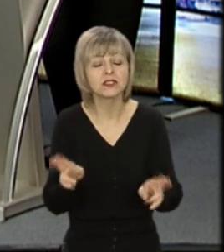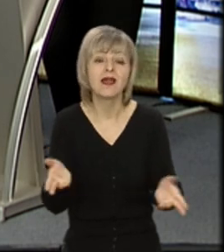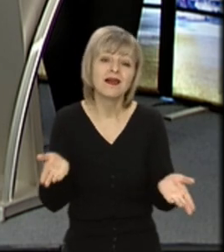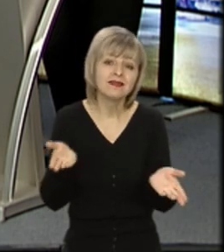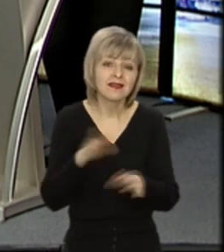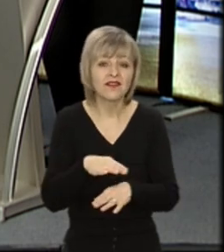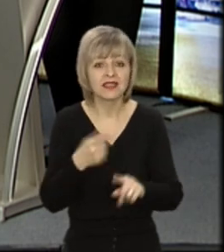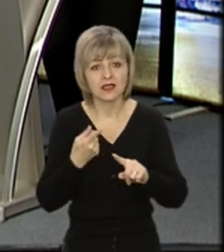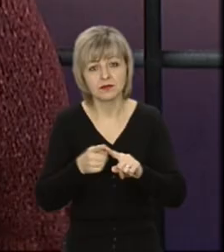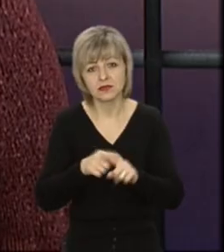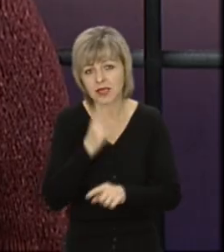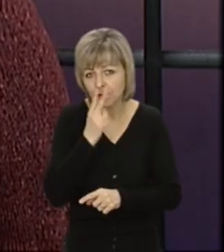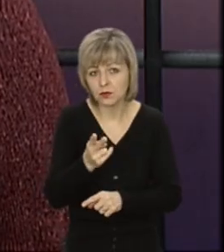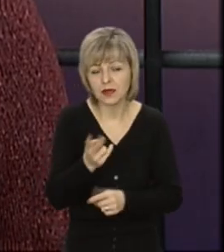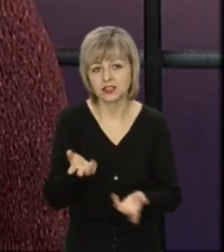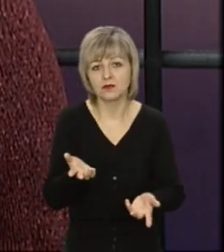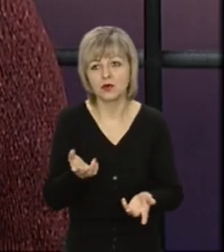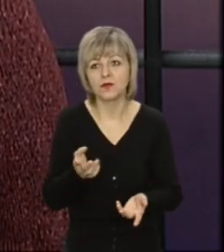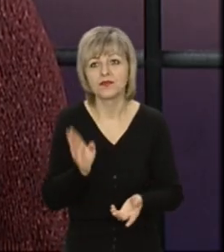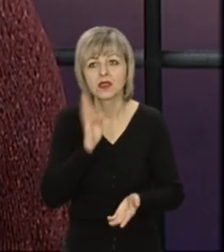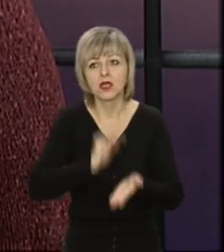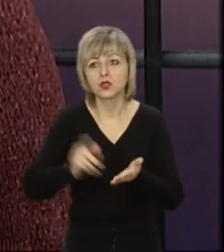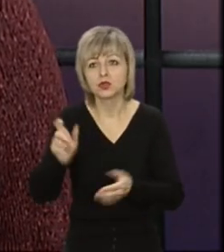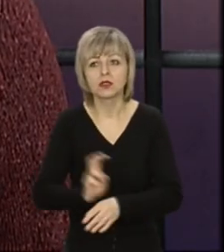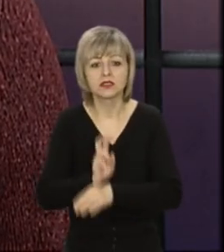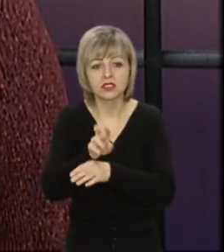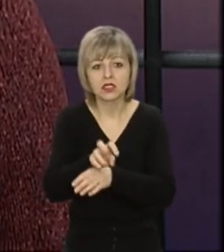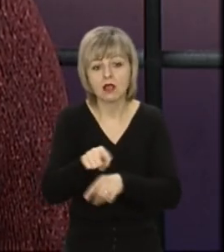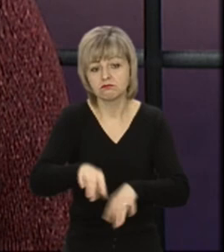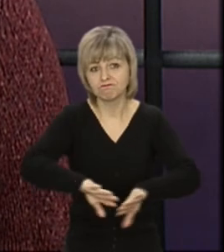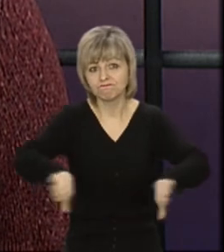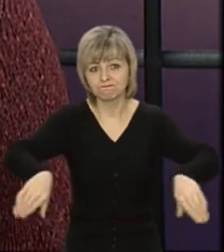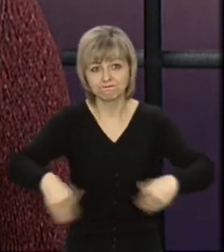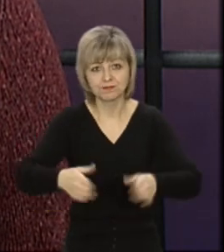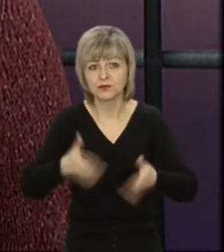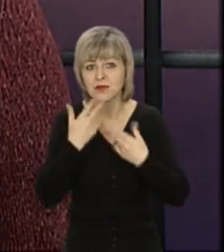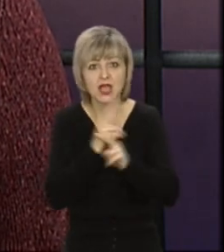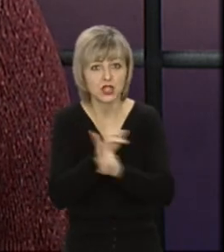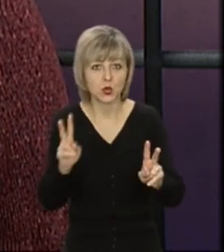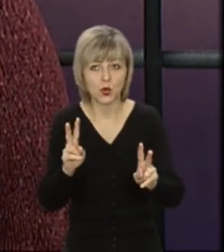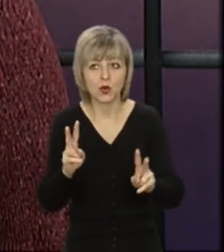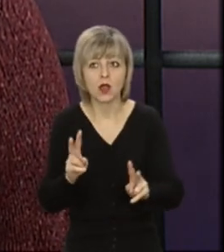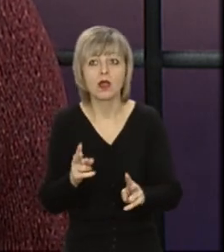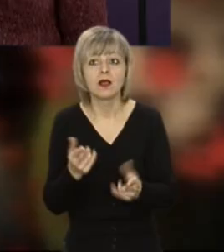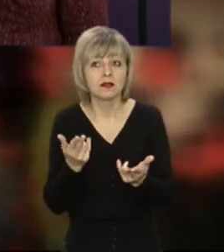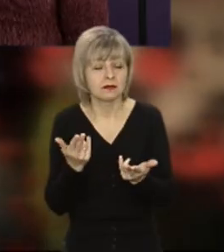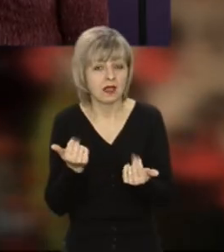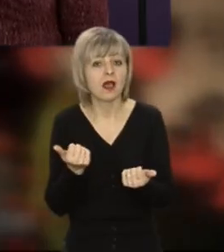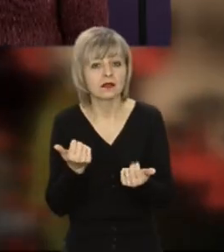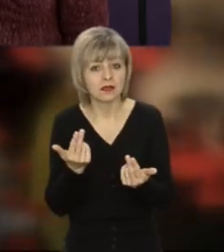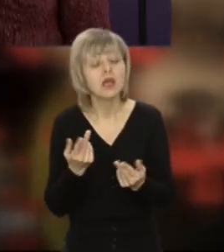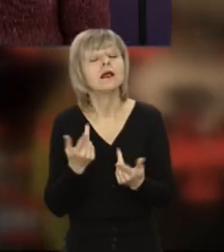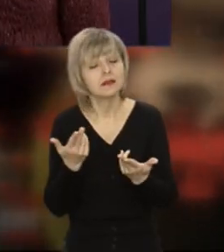підійдемо до цього з точки зору. Зайшла журналістка в заклад, в закладі було пусто. Там не було нікого. Так, в неї, можливо, не спитали. Але це